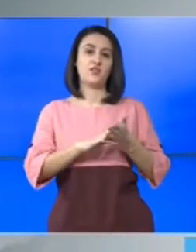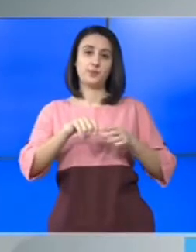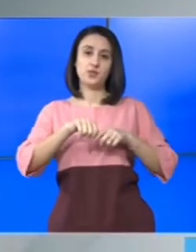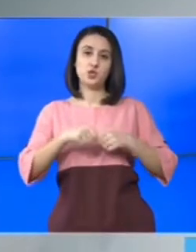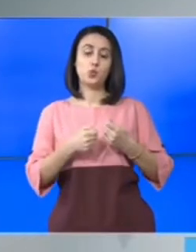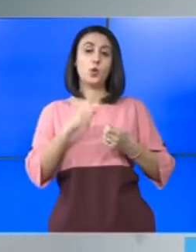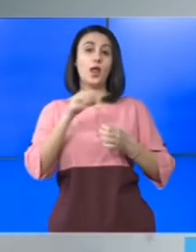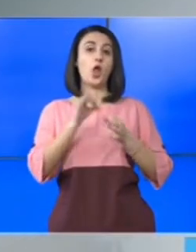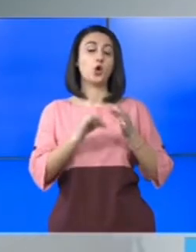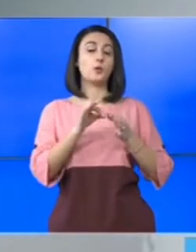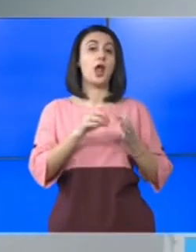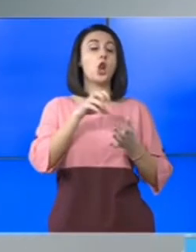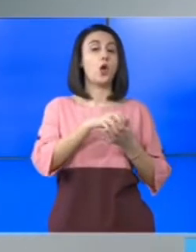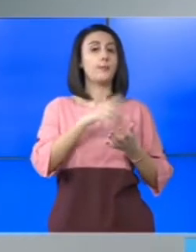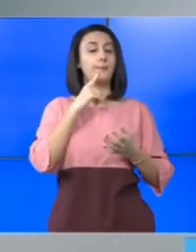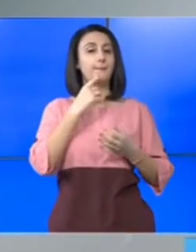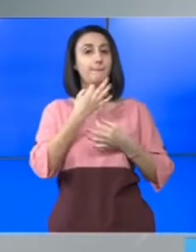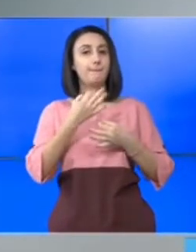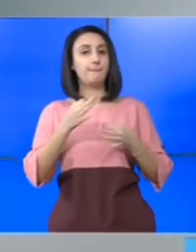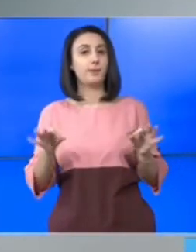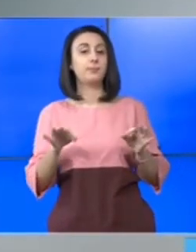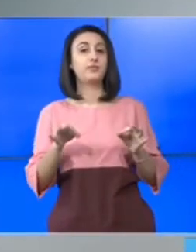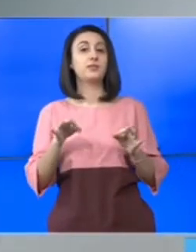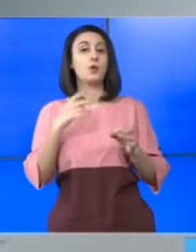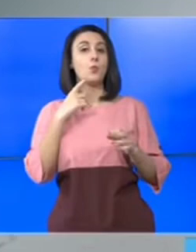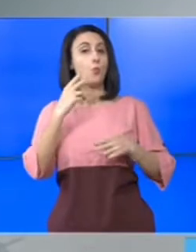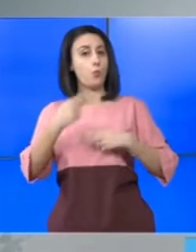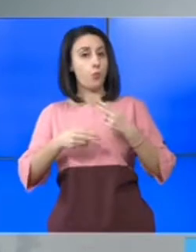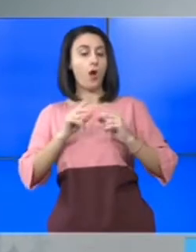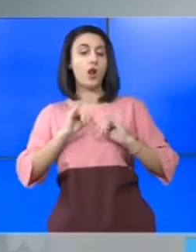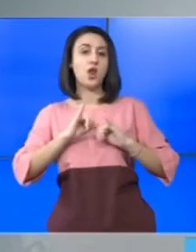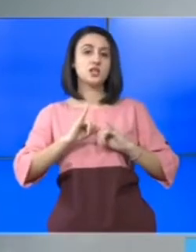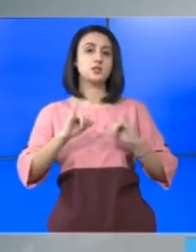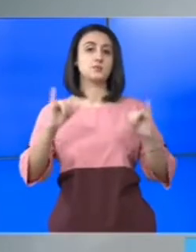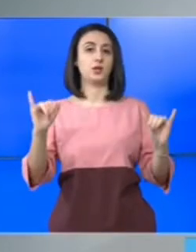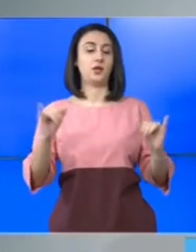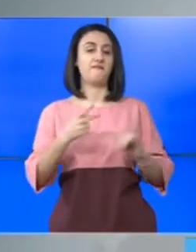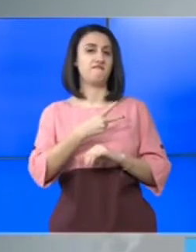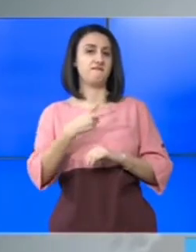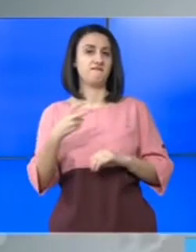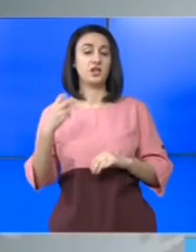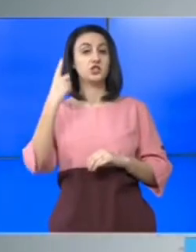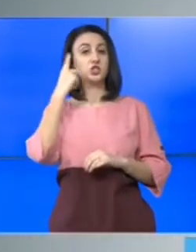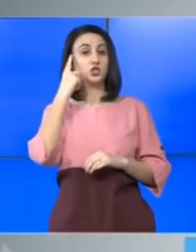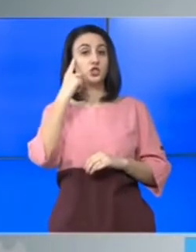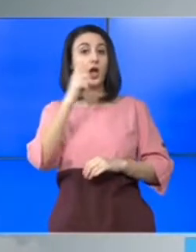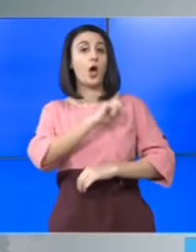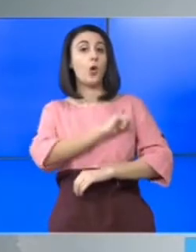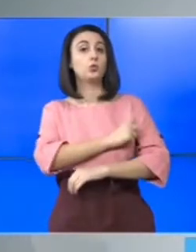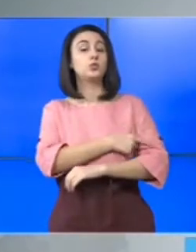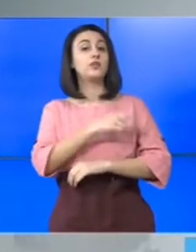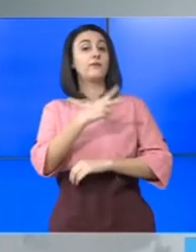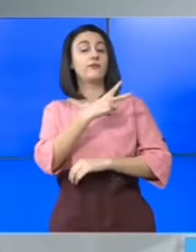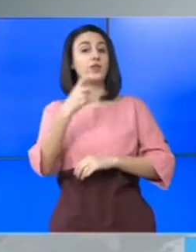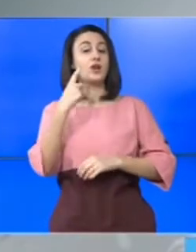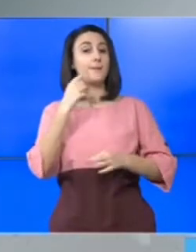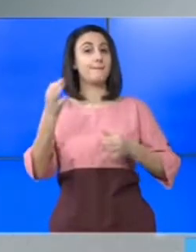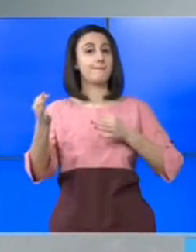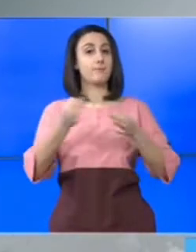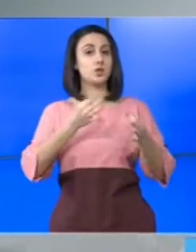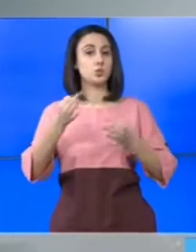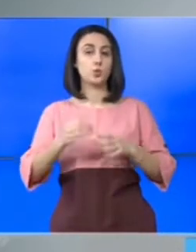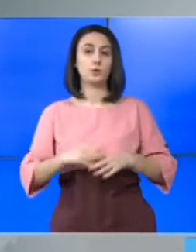economia locală pentru că permit ca infectările să se răspândească fără să știe autoritățile și fără să se ia măsuri